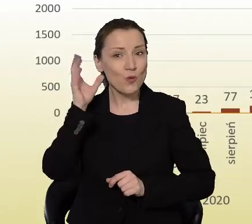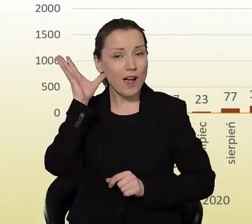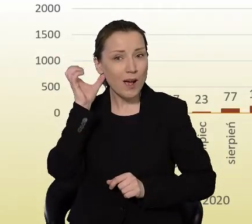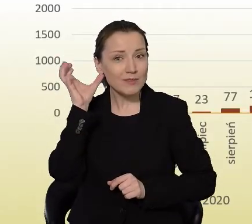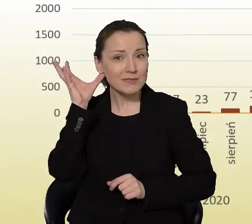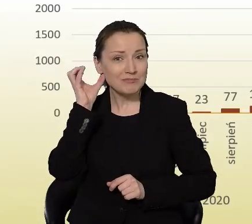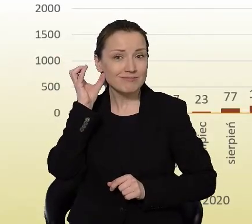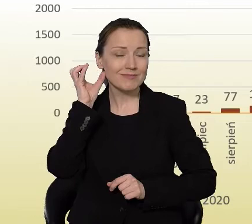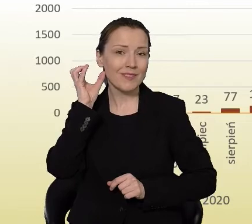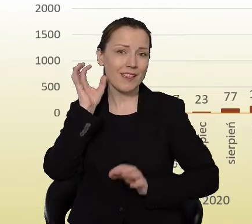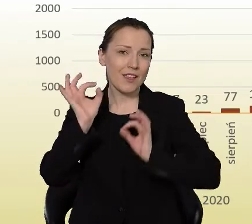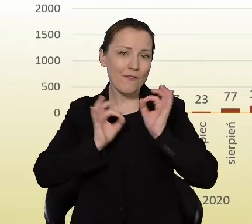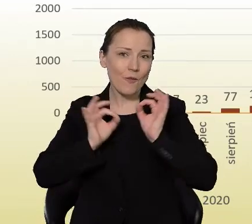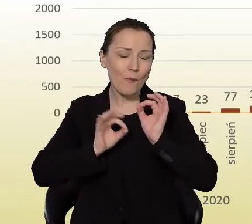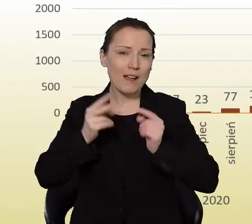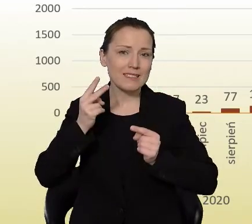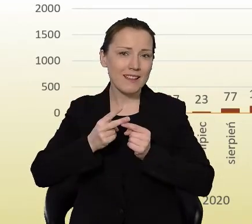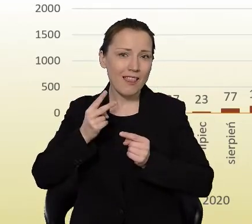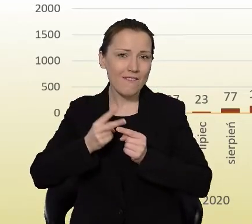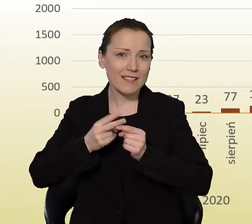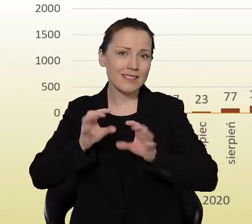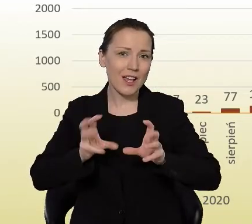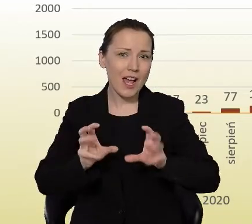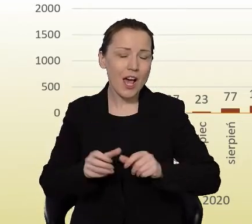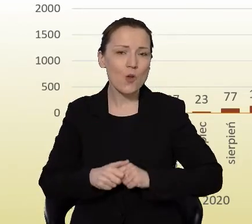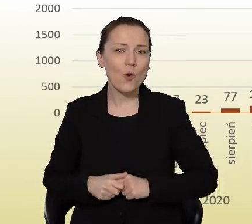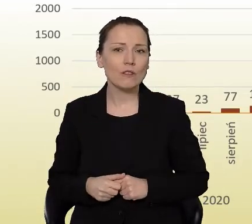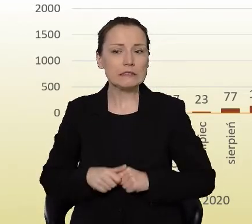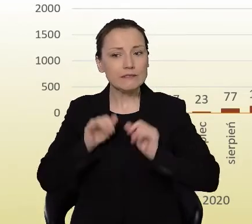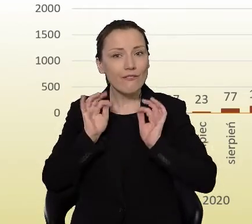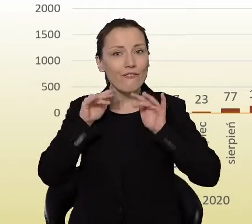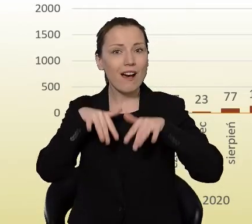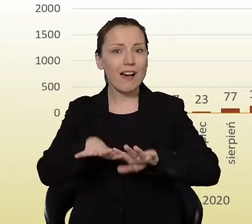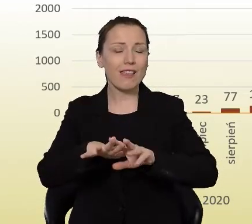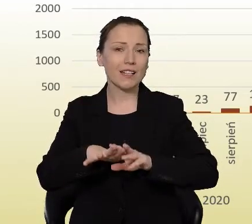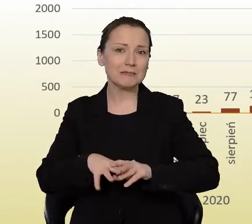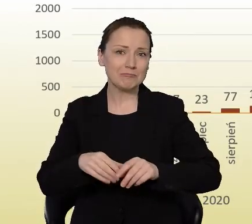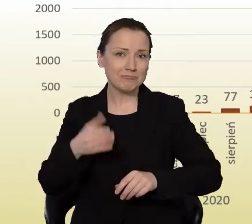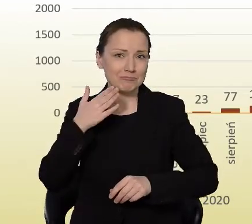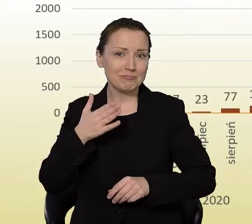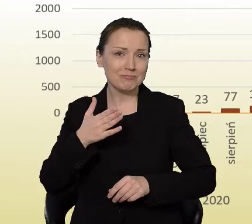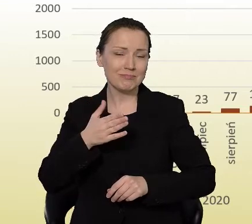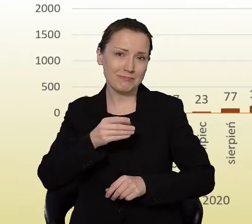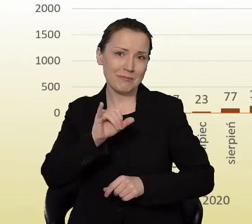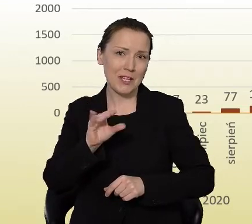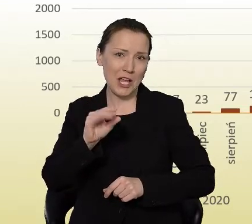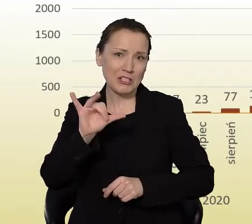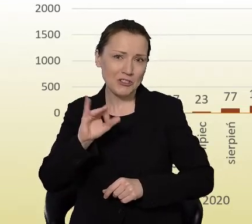przekazach medialnych informacji fale. A więc ta fala jesienna roku 2020,